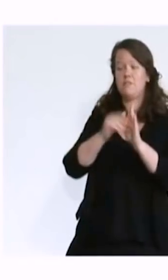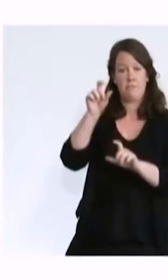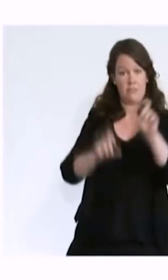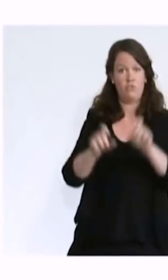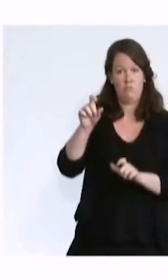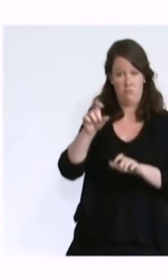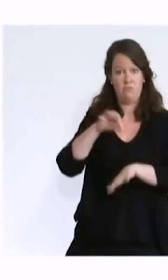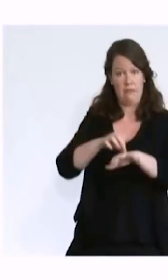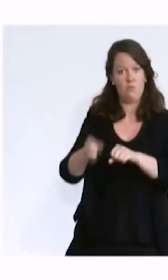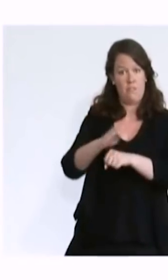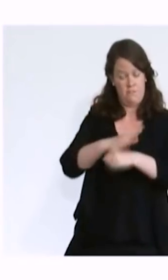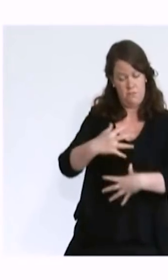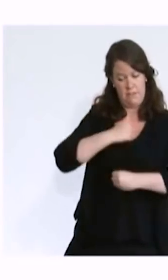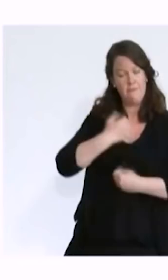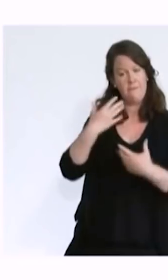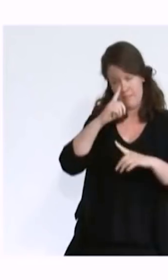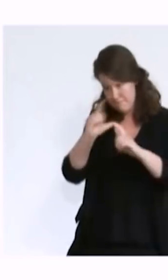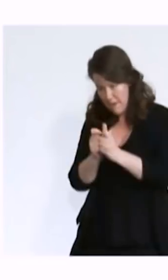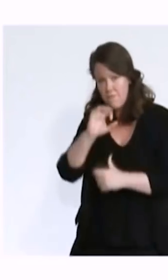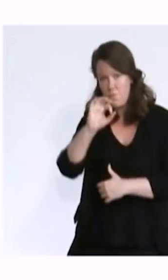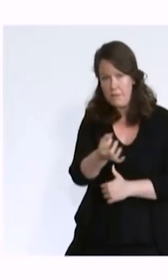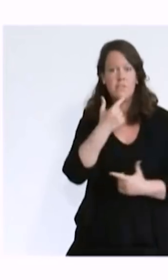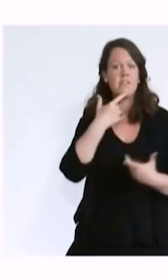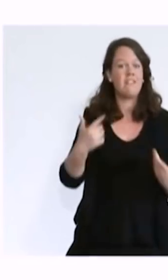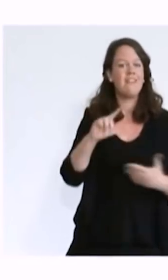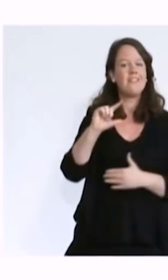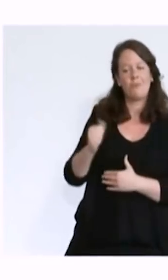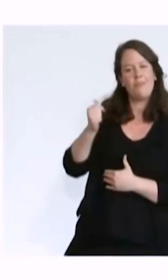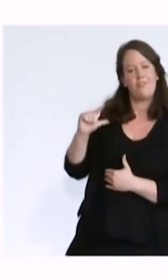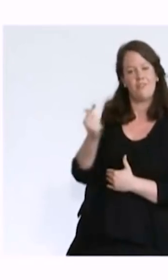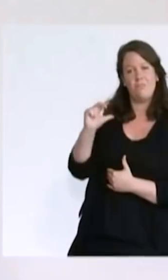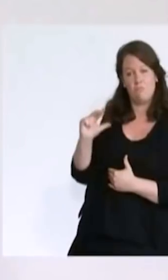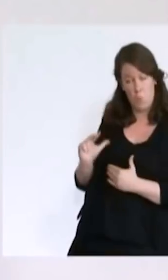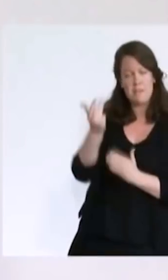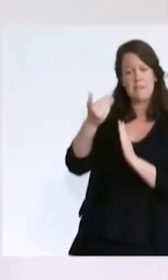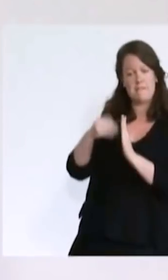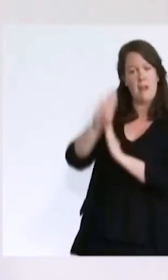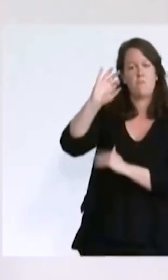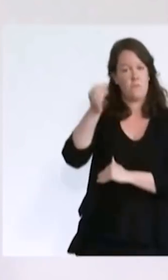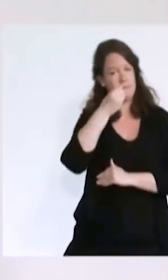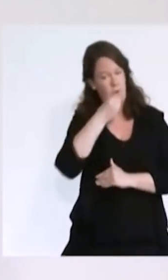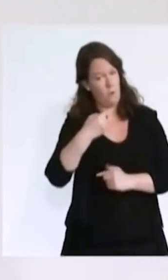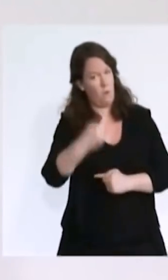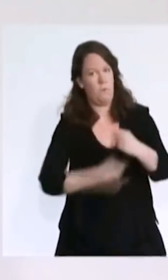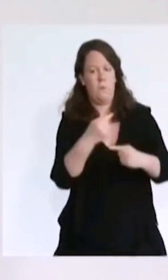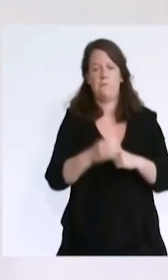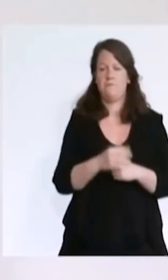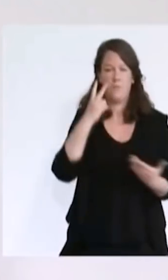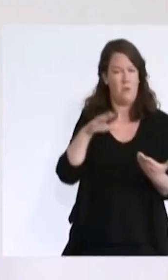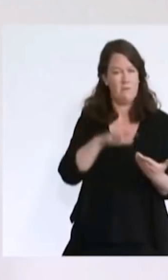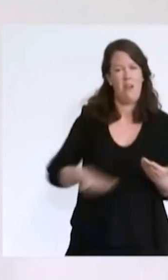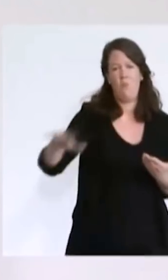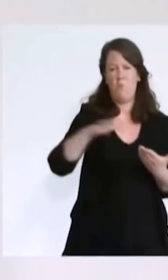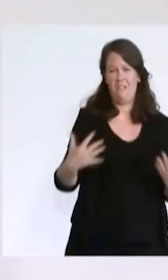nécessaire la nouvelle vague dans laquelle nous sommes bien entrés et pas encore sortie. La tendance est presque partout à l'accélération de l